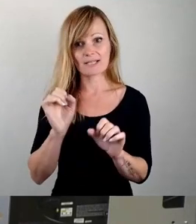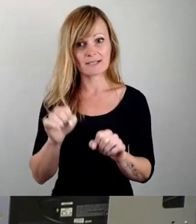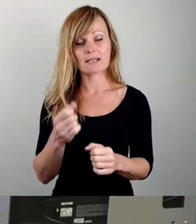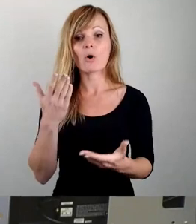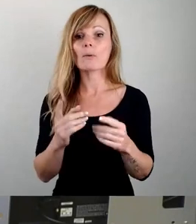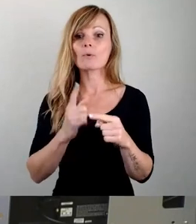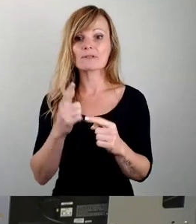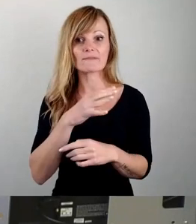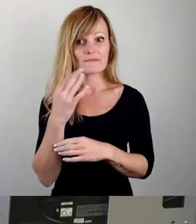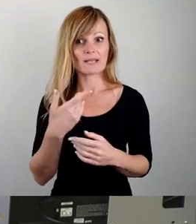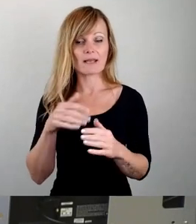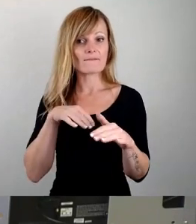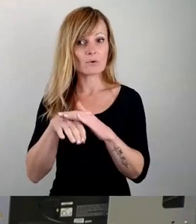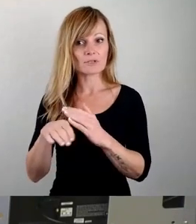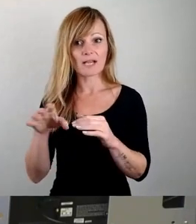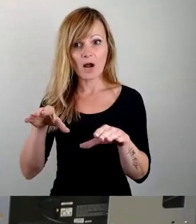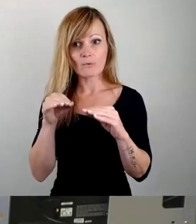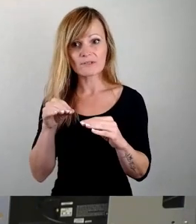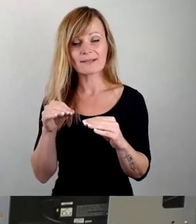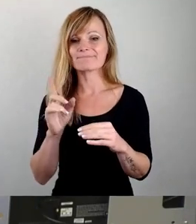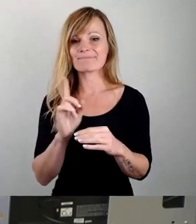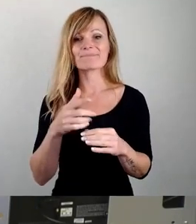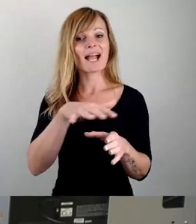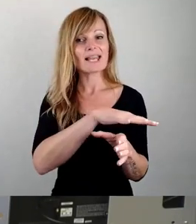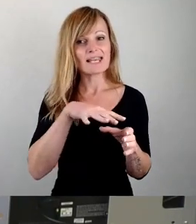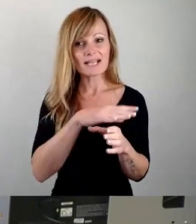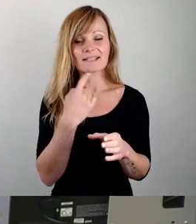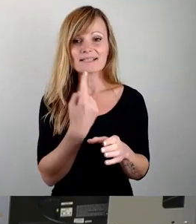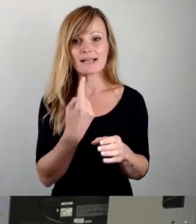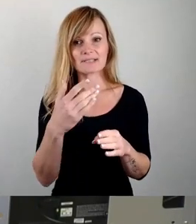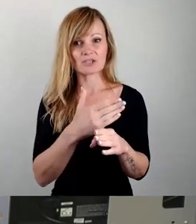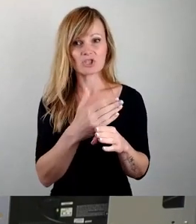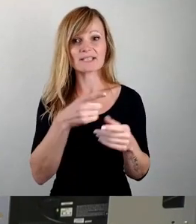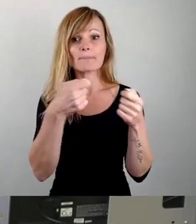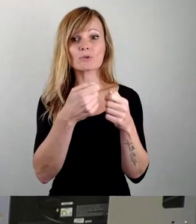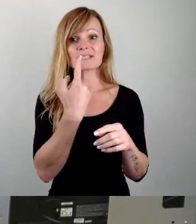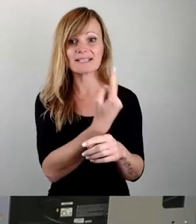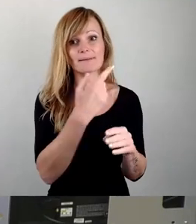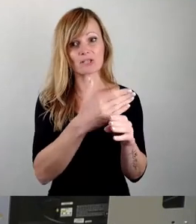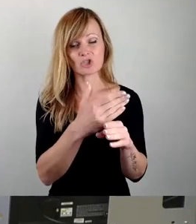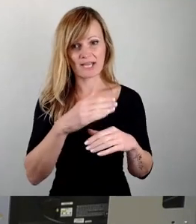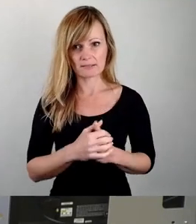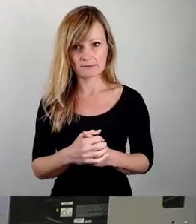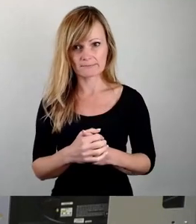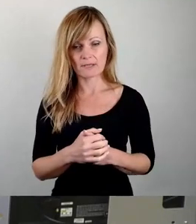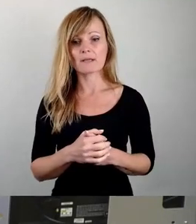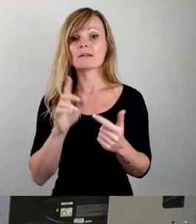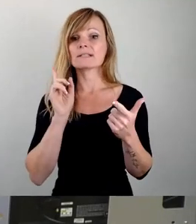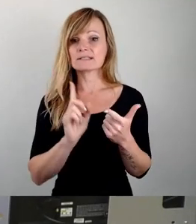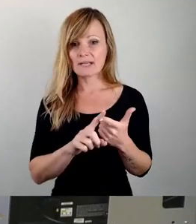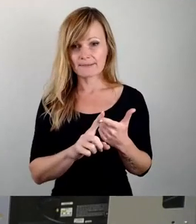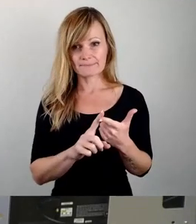Flüchtlinge sie aufnimmt, sondern das entscheidet das Land und das entscheidet der Bund. Punkt zwei, als